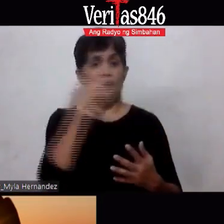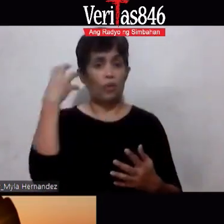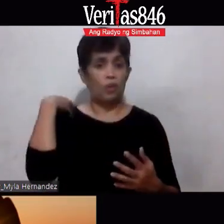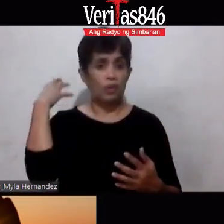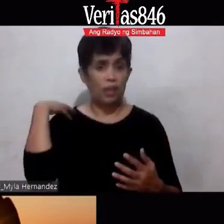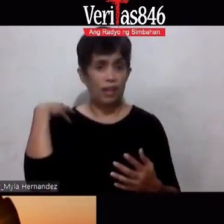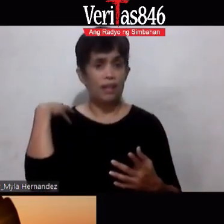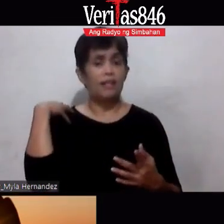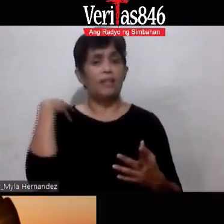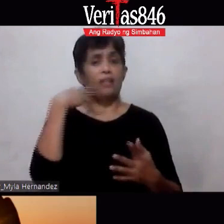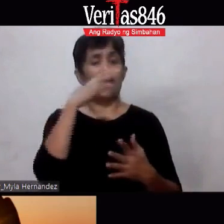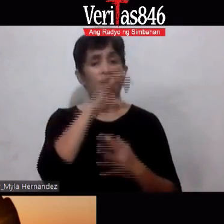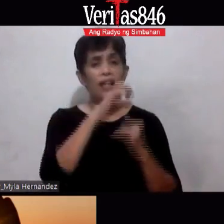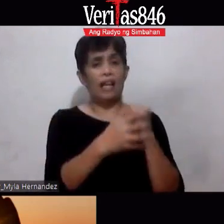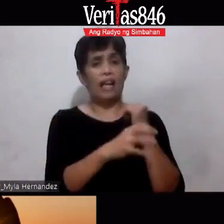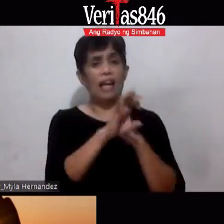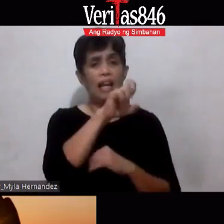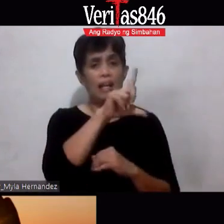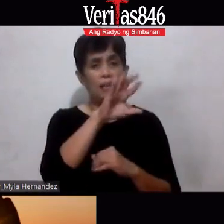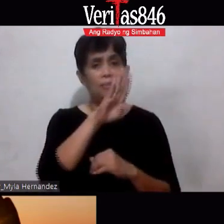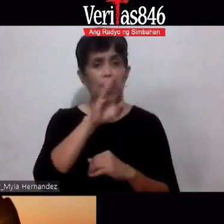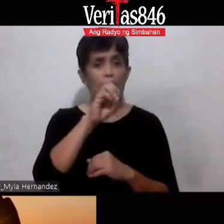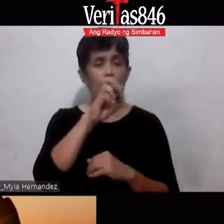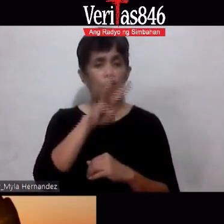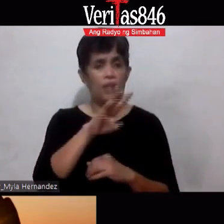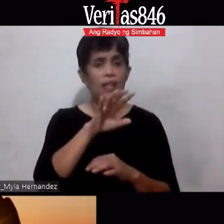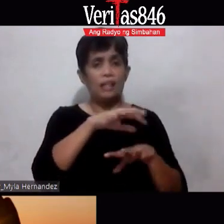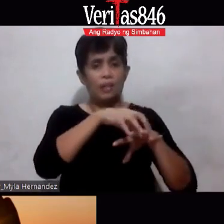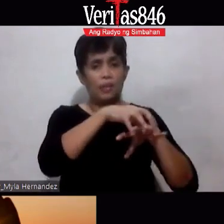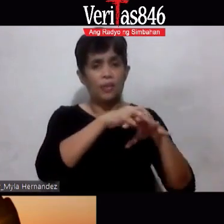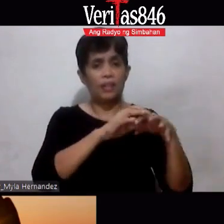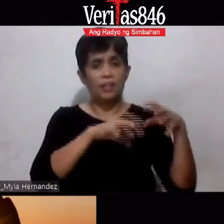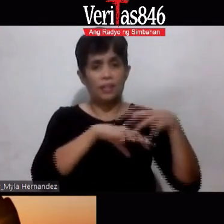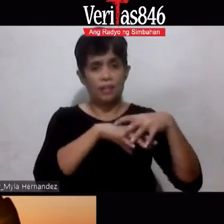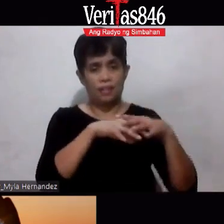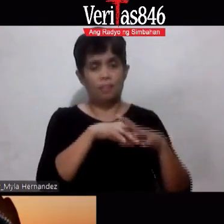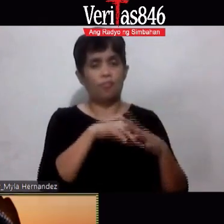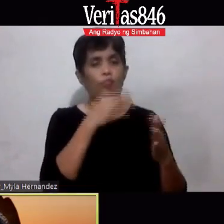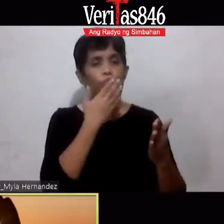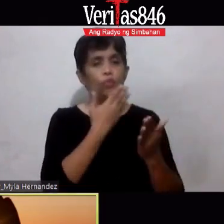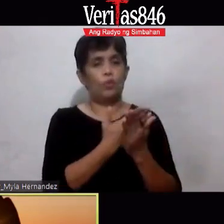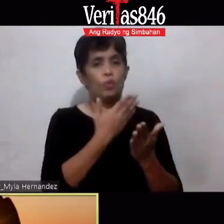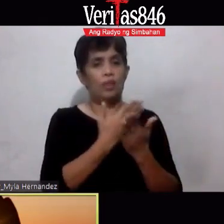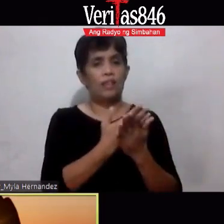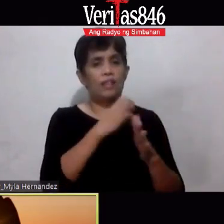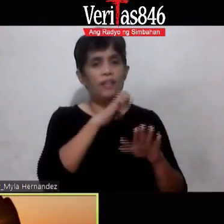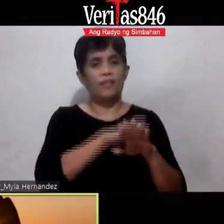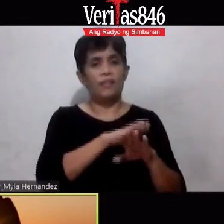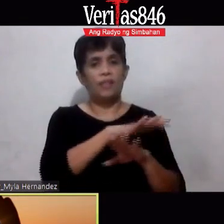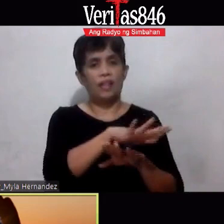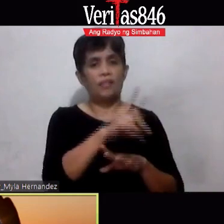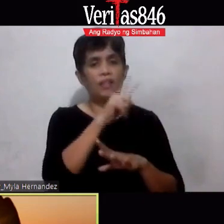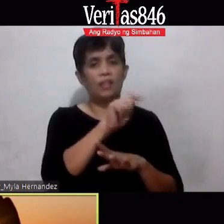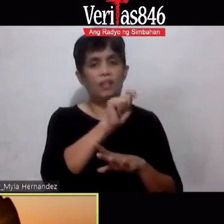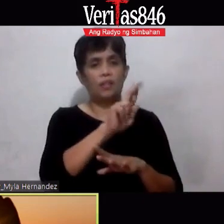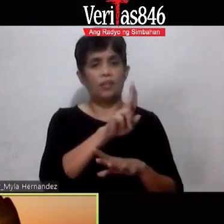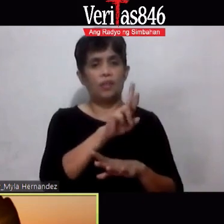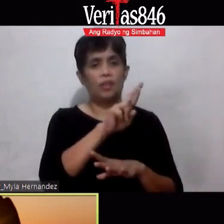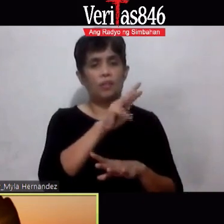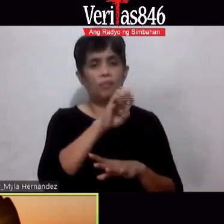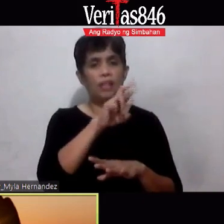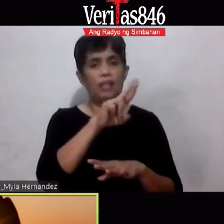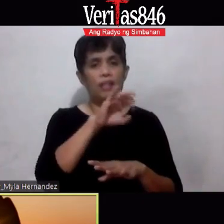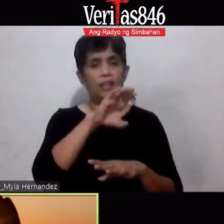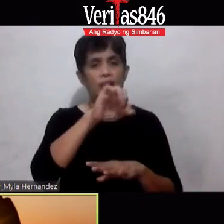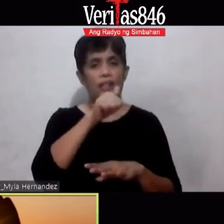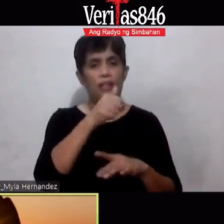trigger finger maganda ang epekto ng turmeric cup plus yes matihin na natin si Tony Vista na kailang text